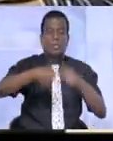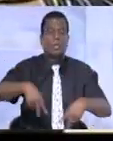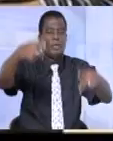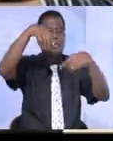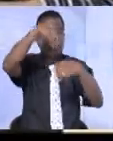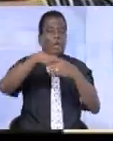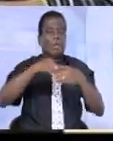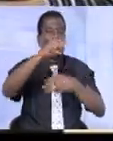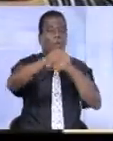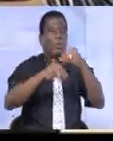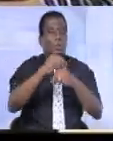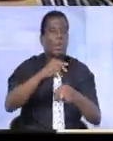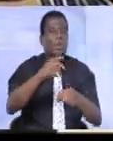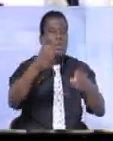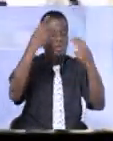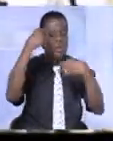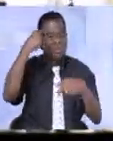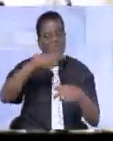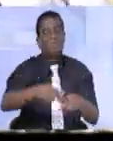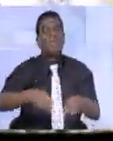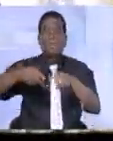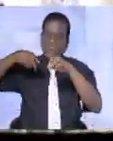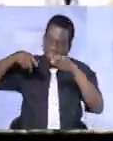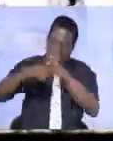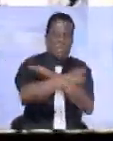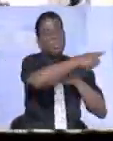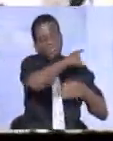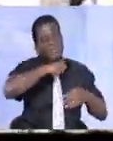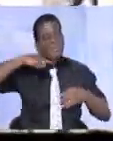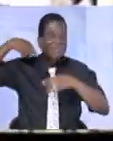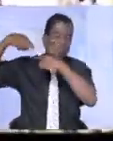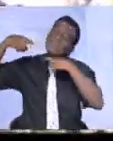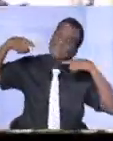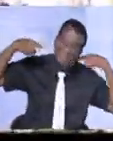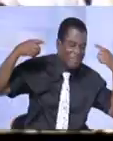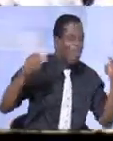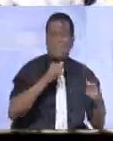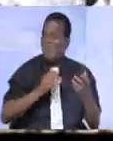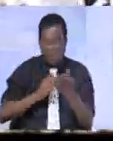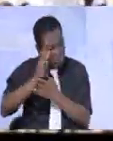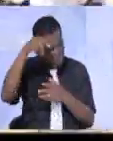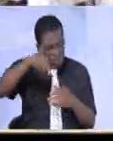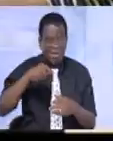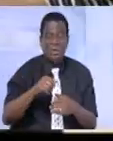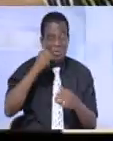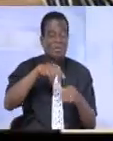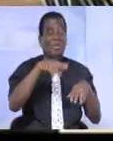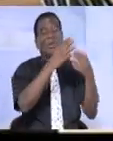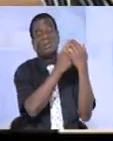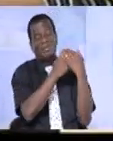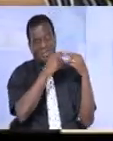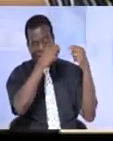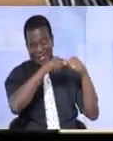monde qui sont venus commettre vraiment des massacres. Et il n pas bon que nous ne soyons couchés, il faut